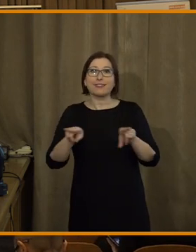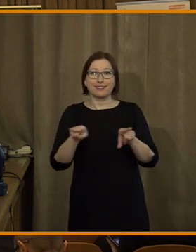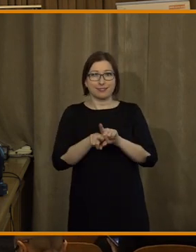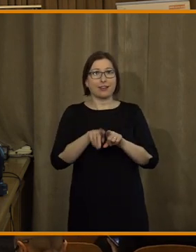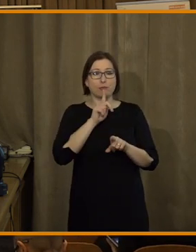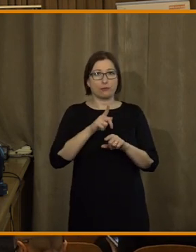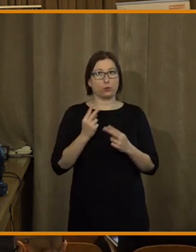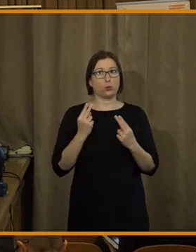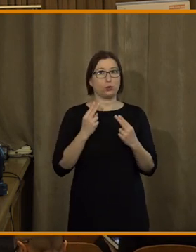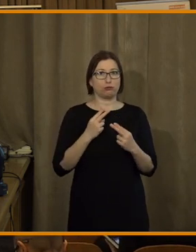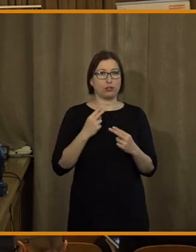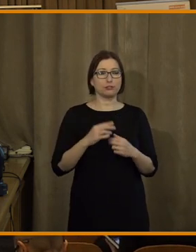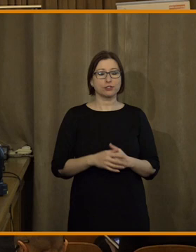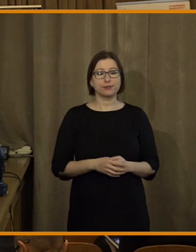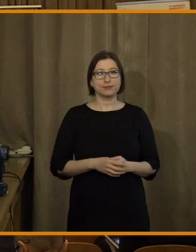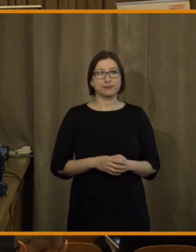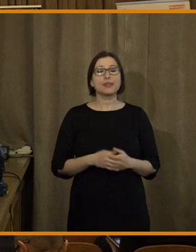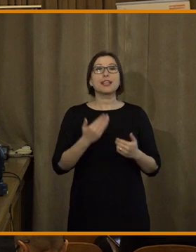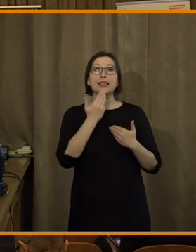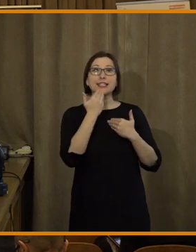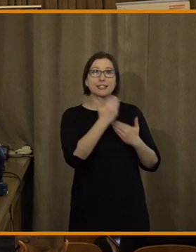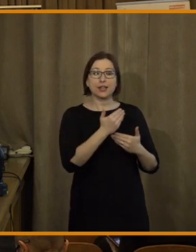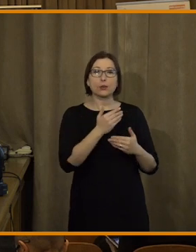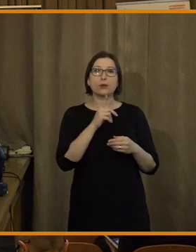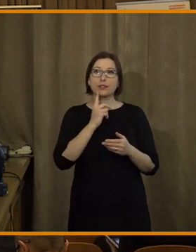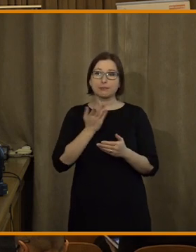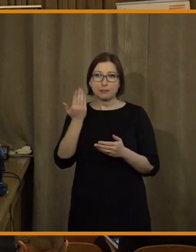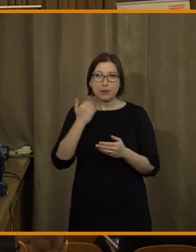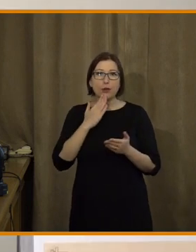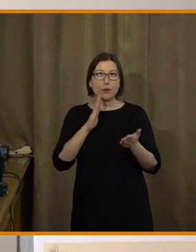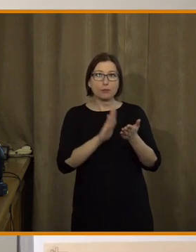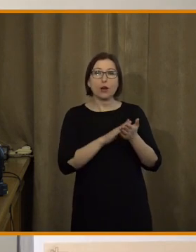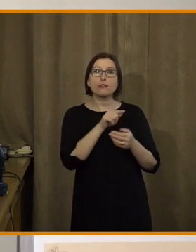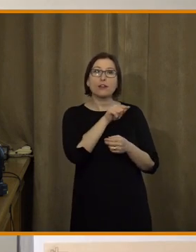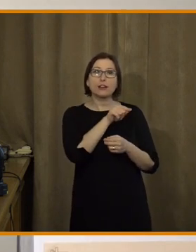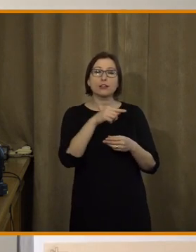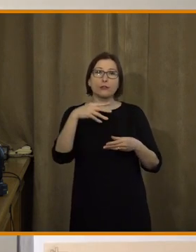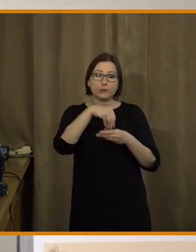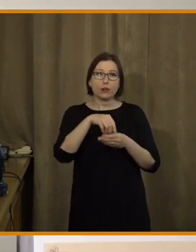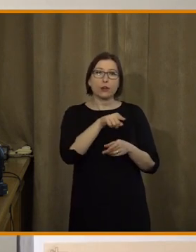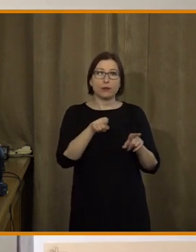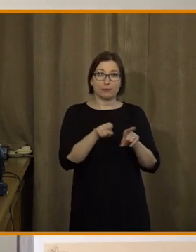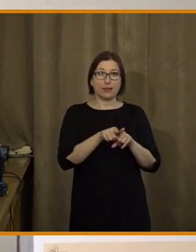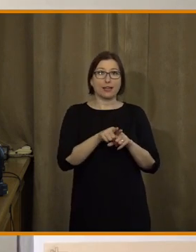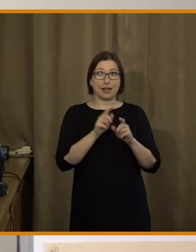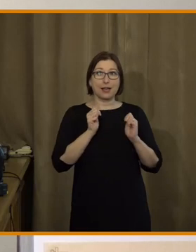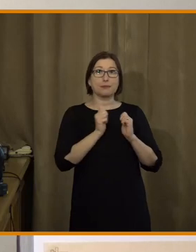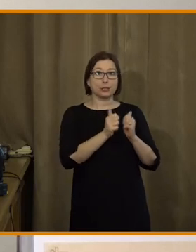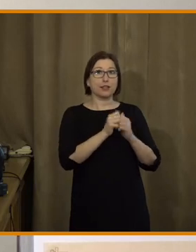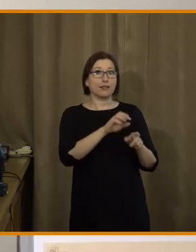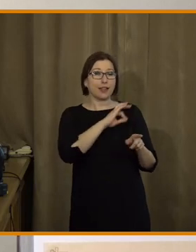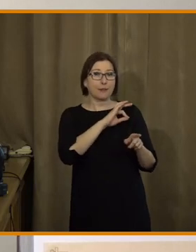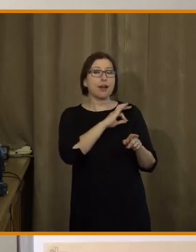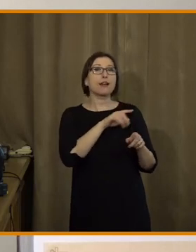cený. Děkuji za flexibilitu, kterou prokazuje i skvělá přítelka, nějaká kamarádka,